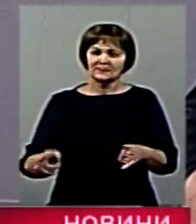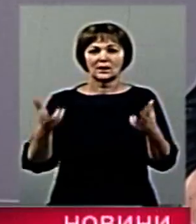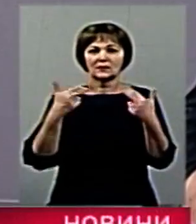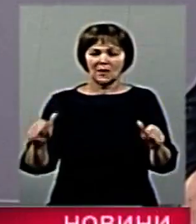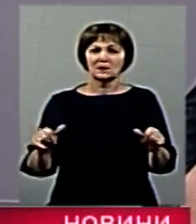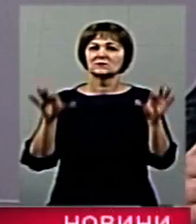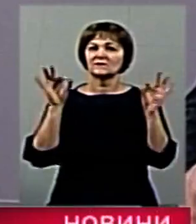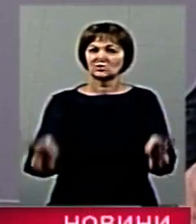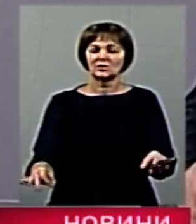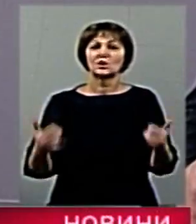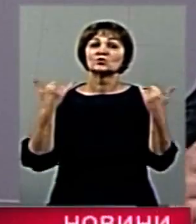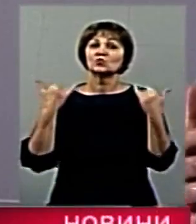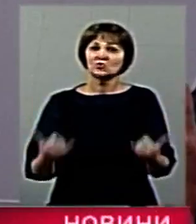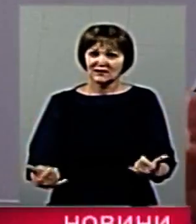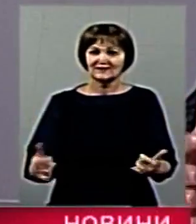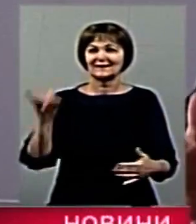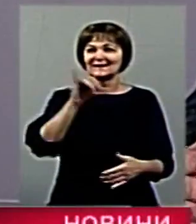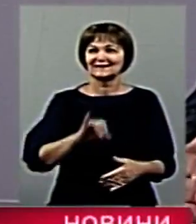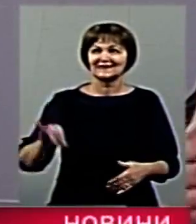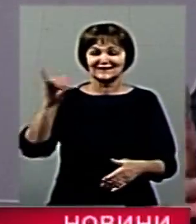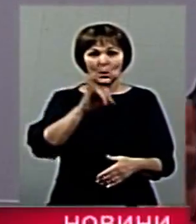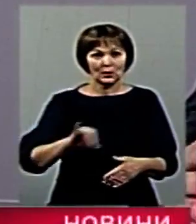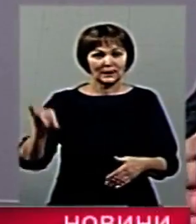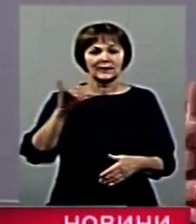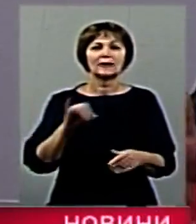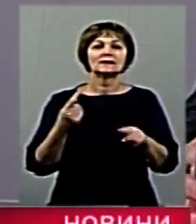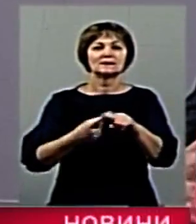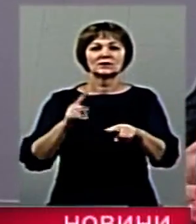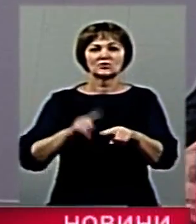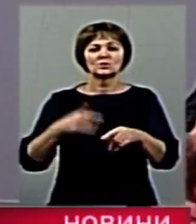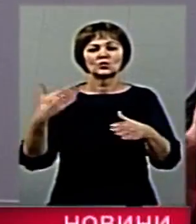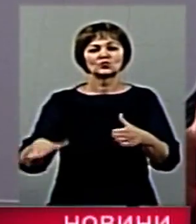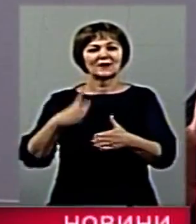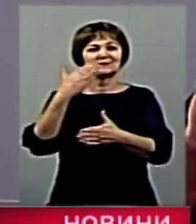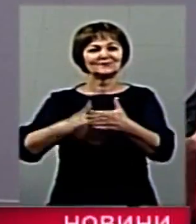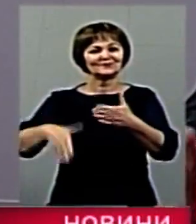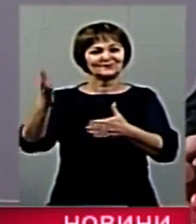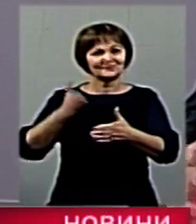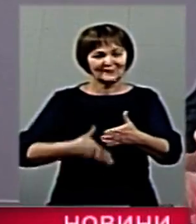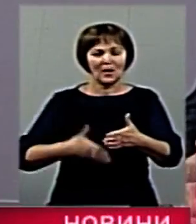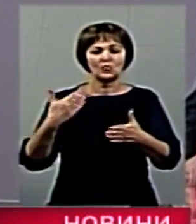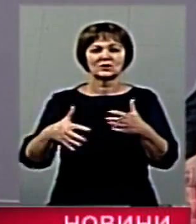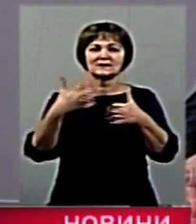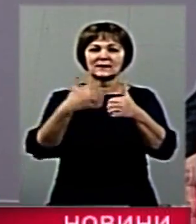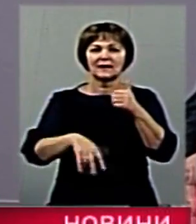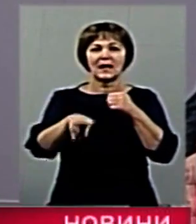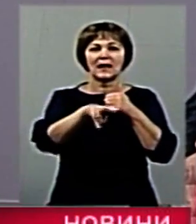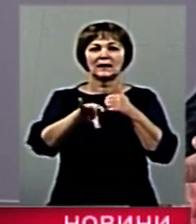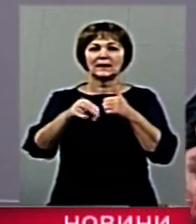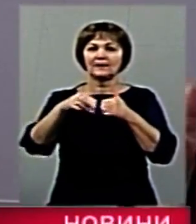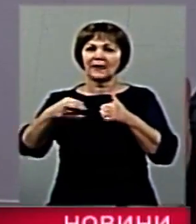Так, звичайно. Сучасні історики ці білі плями зараз вже ліквідовують. Ще у середині липня 1941